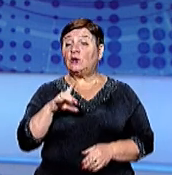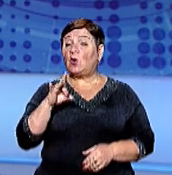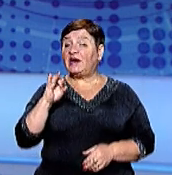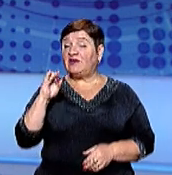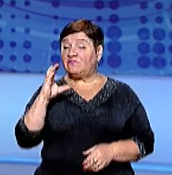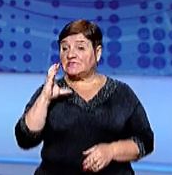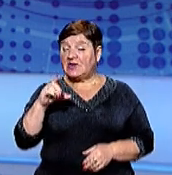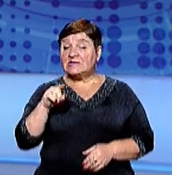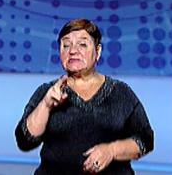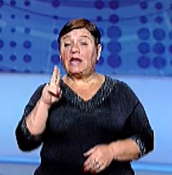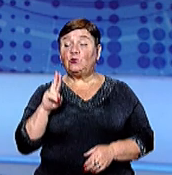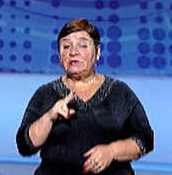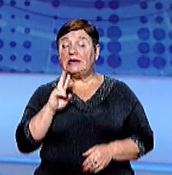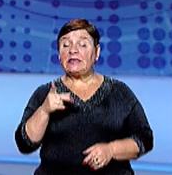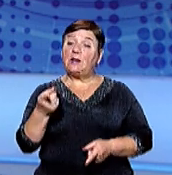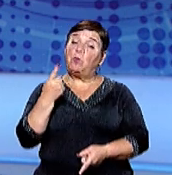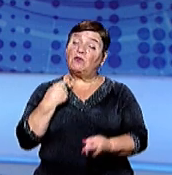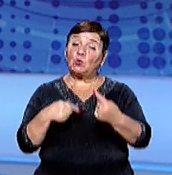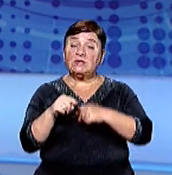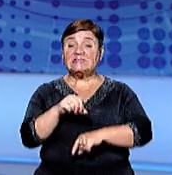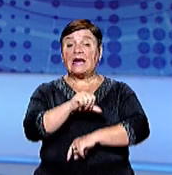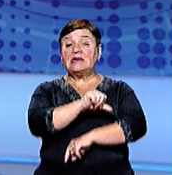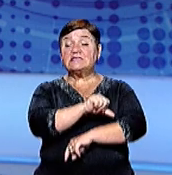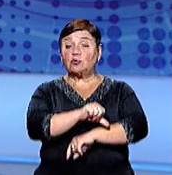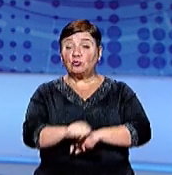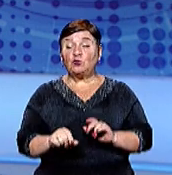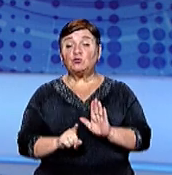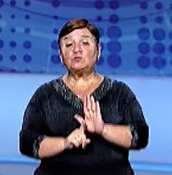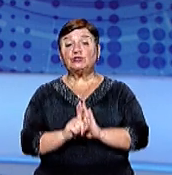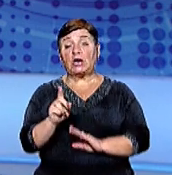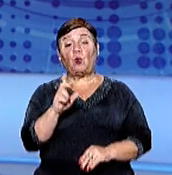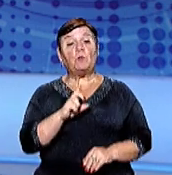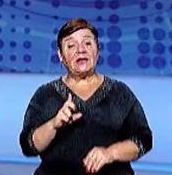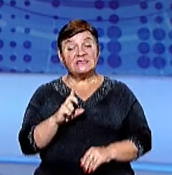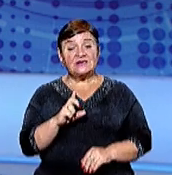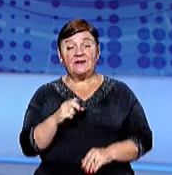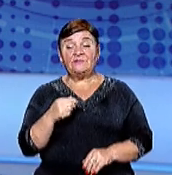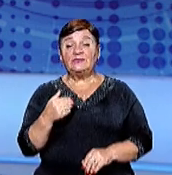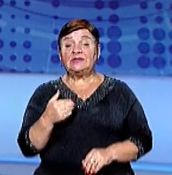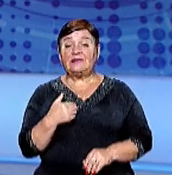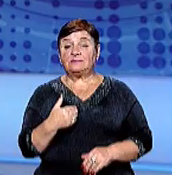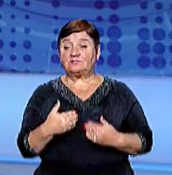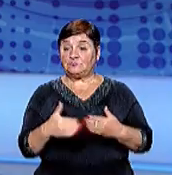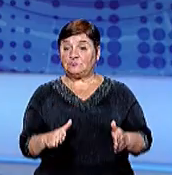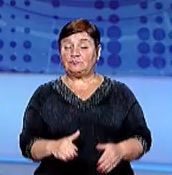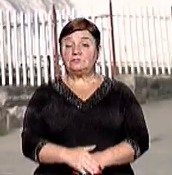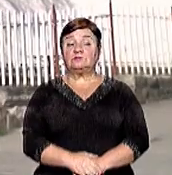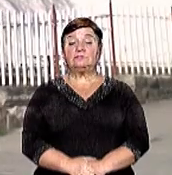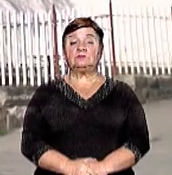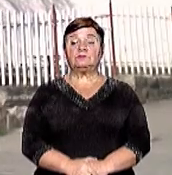словами, це люди, які повернулися з-за кордону з початку березня Далі у цьому випуску